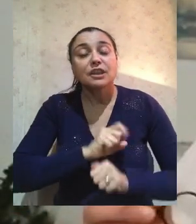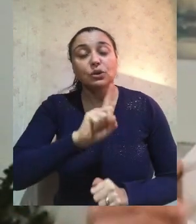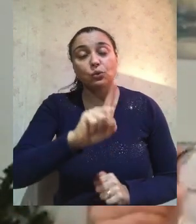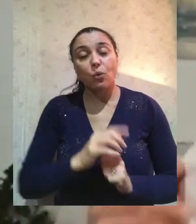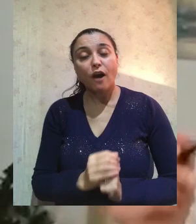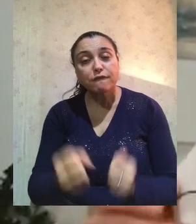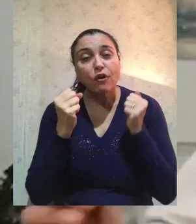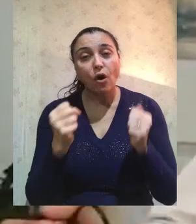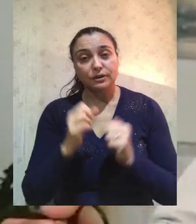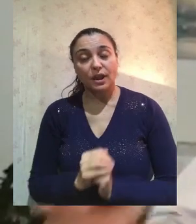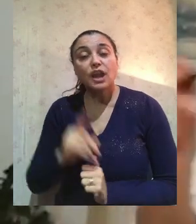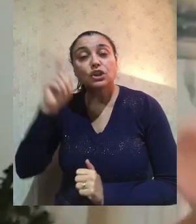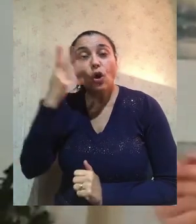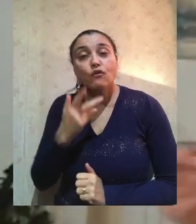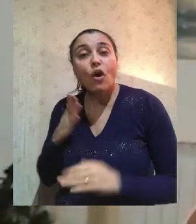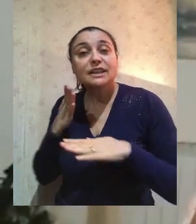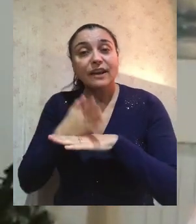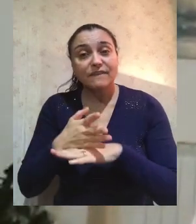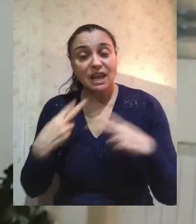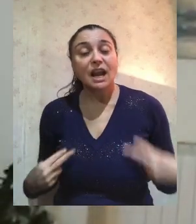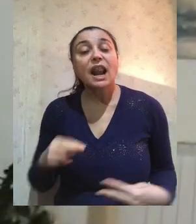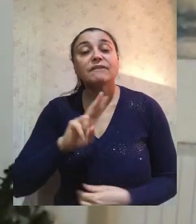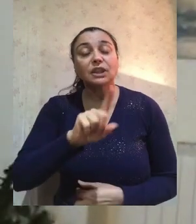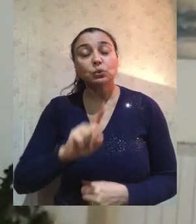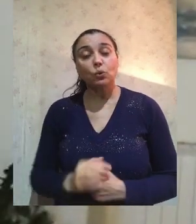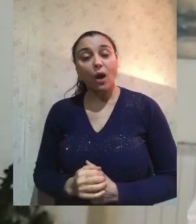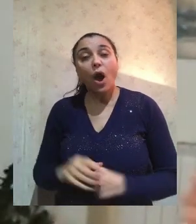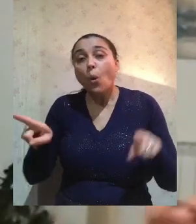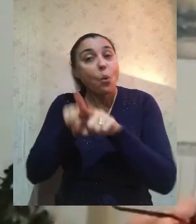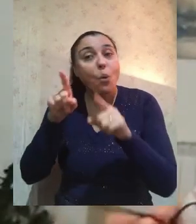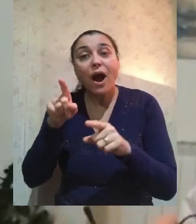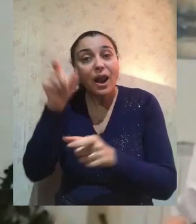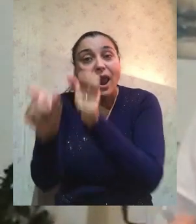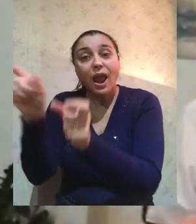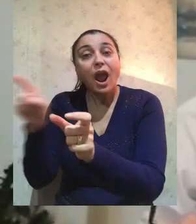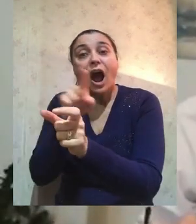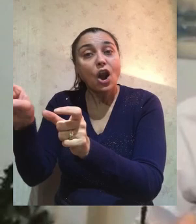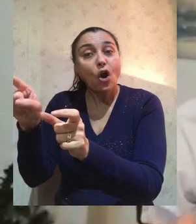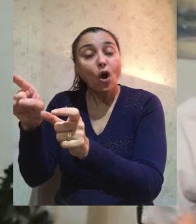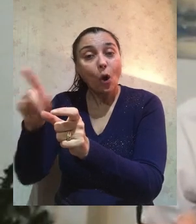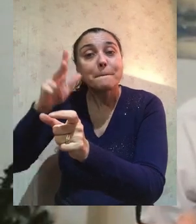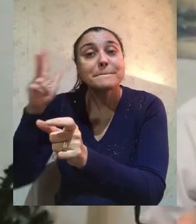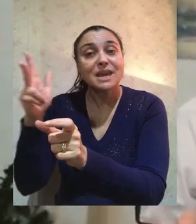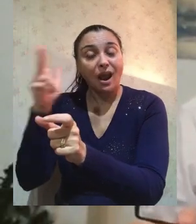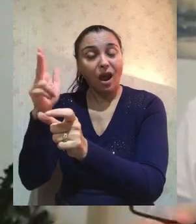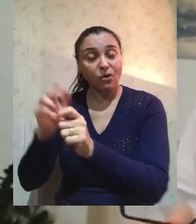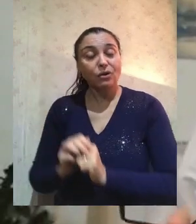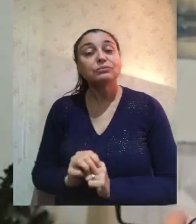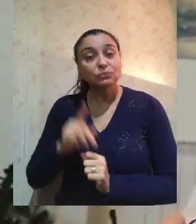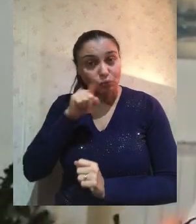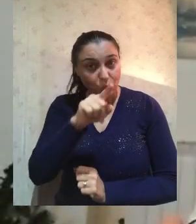fede per poter operare nella tua vita, come operò per quegli uomini, perché quando il lettuccio fu calato